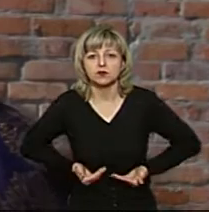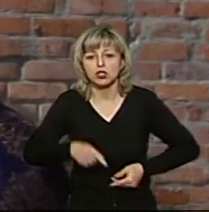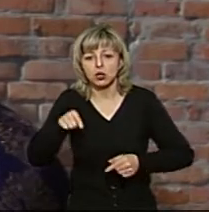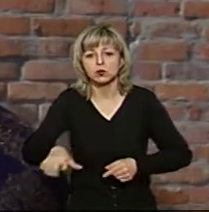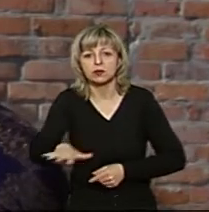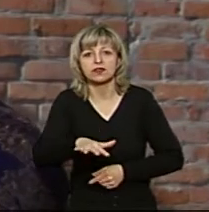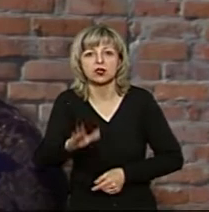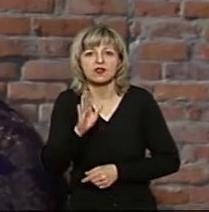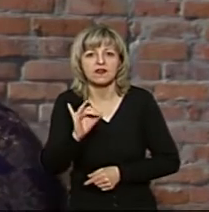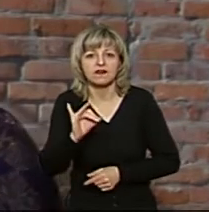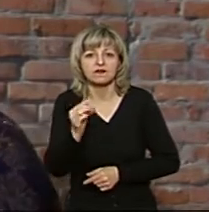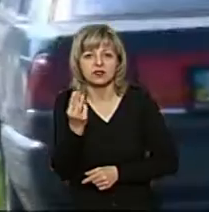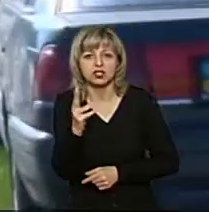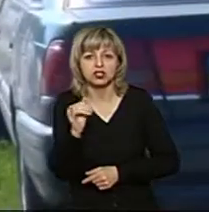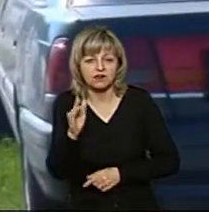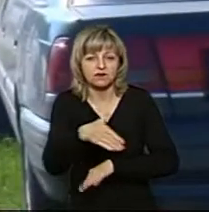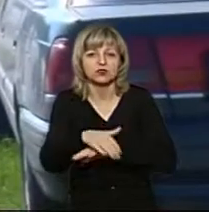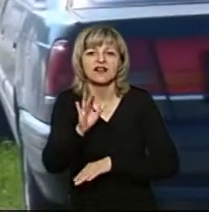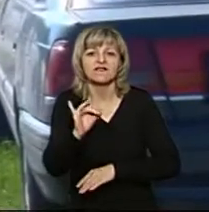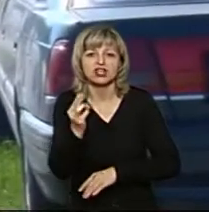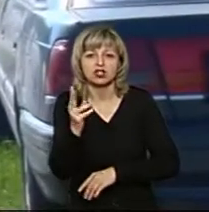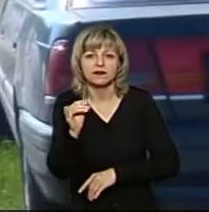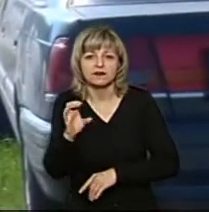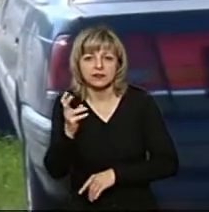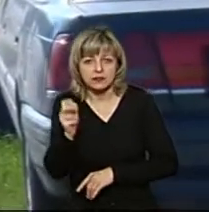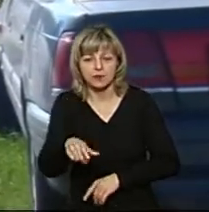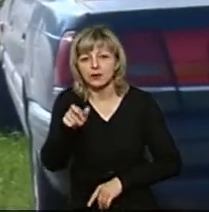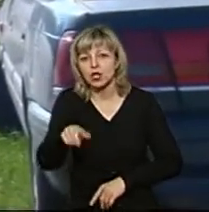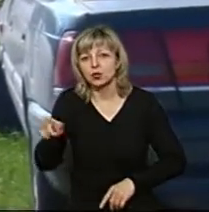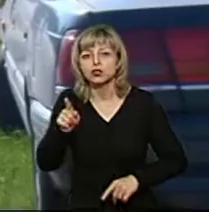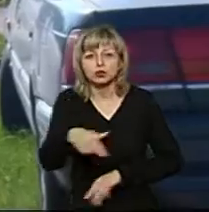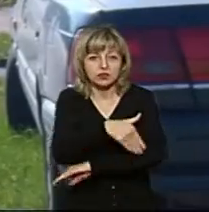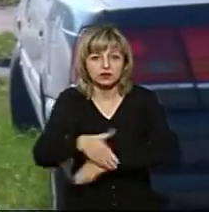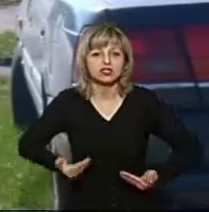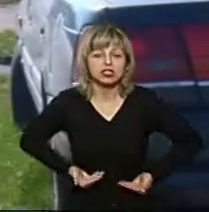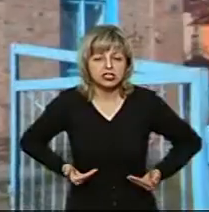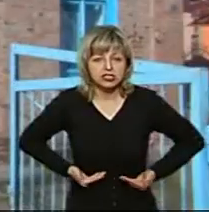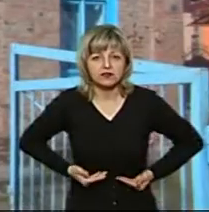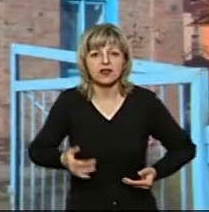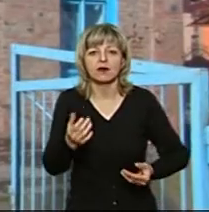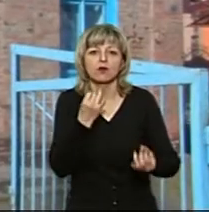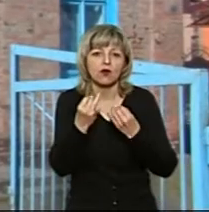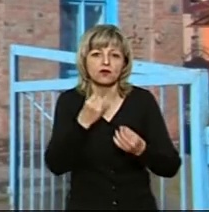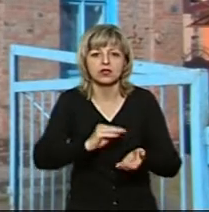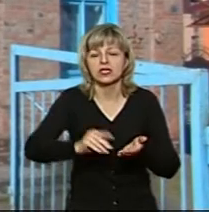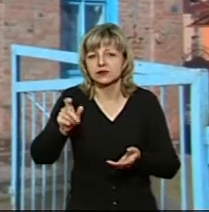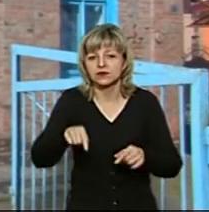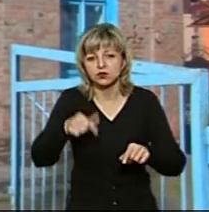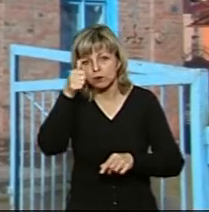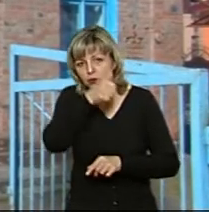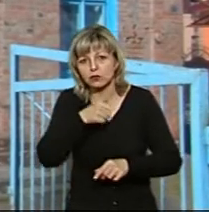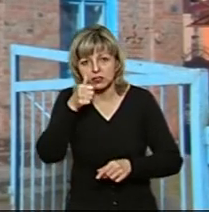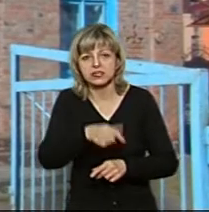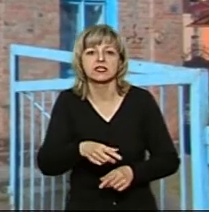Вишкові. Вулиця Вишківська». Мешканці мікрорайону Вишків, з якими поспілкувалися кореспонденти Суспільного, цьогорічного свято Великодніх